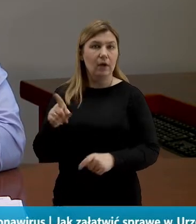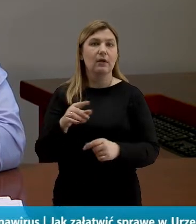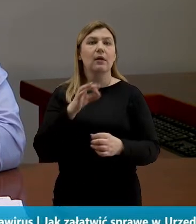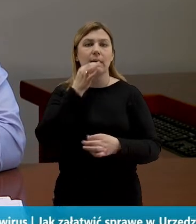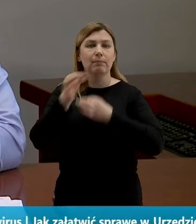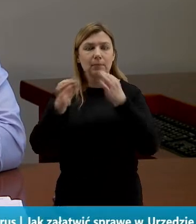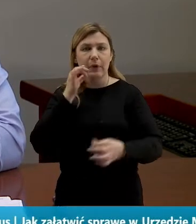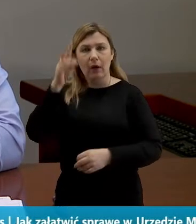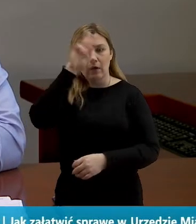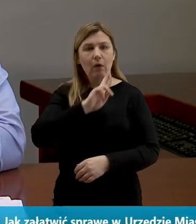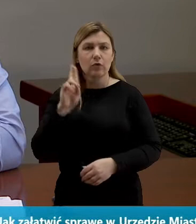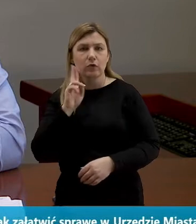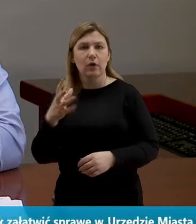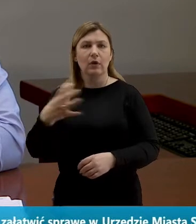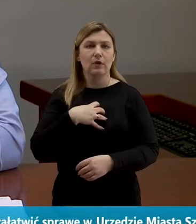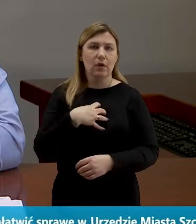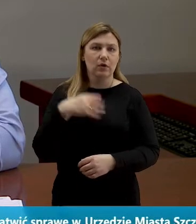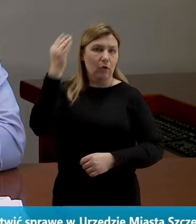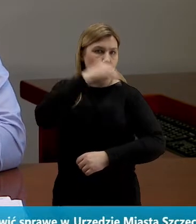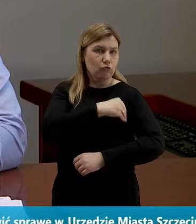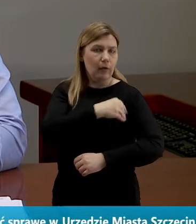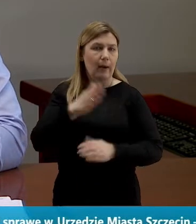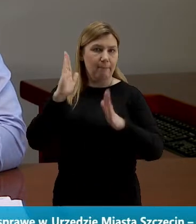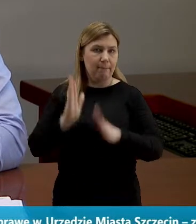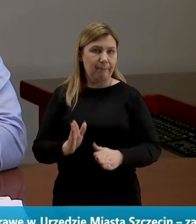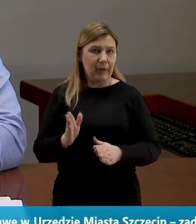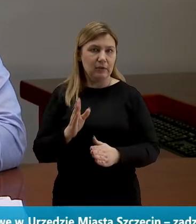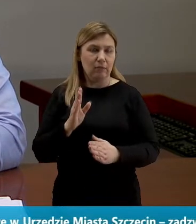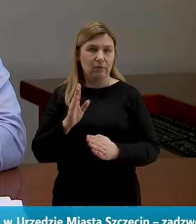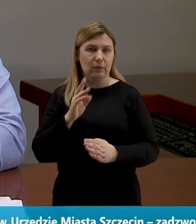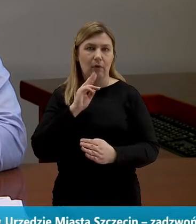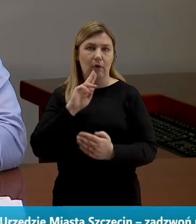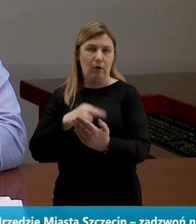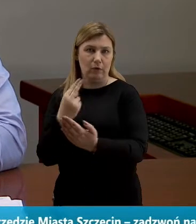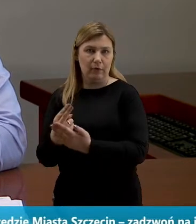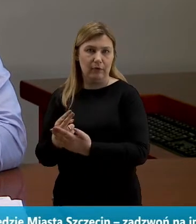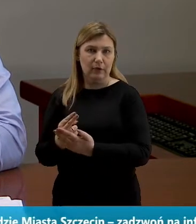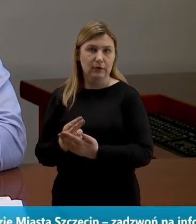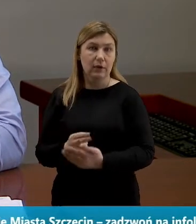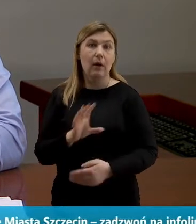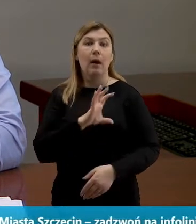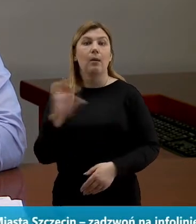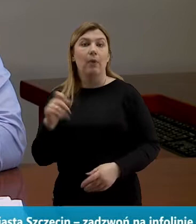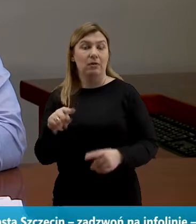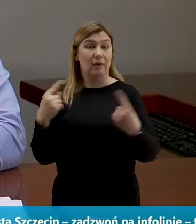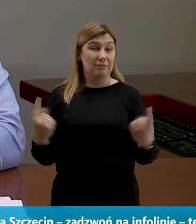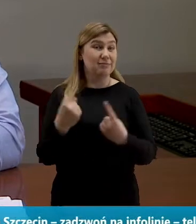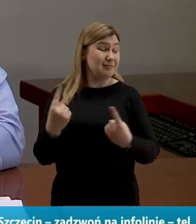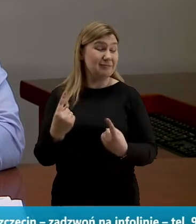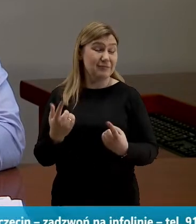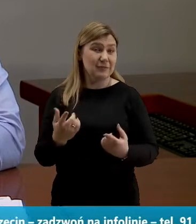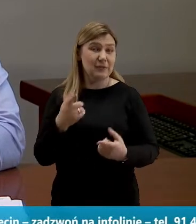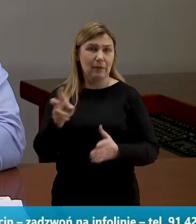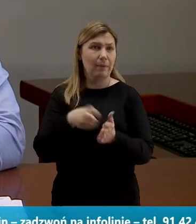pewno rodziców dyrektorzy szkół będą w stanie na bieżąco odpowiadać, bo ta sytuacja nie oznacza,